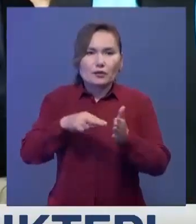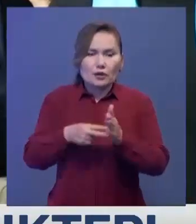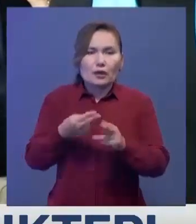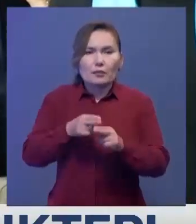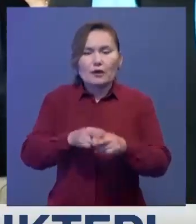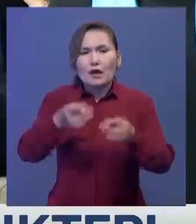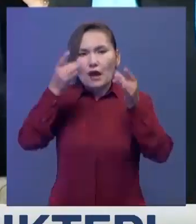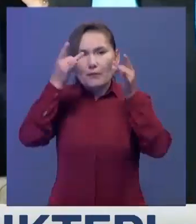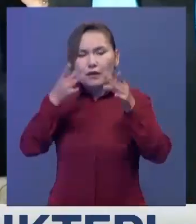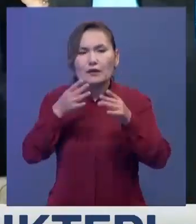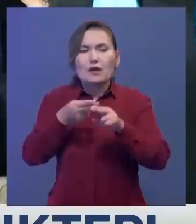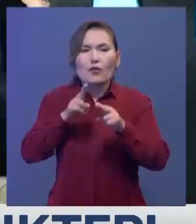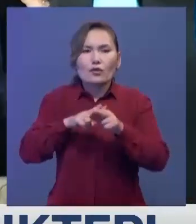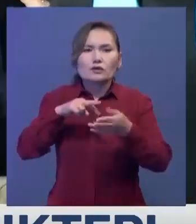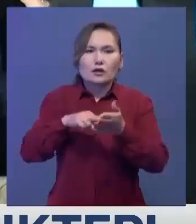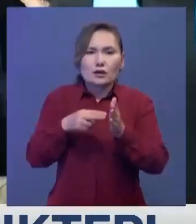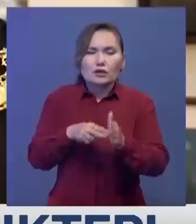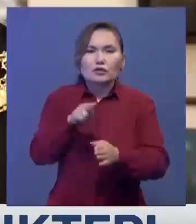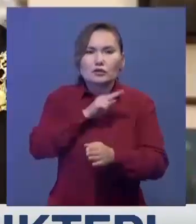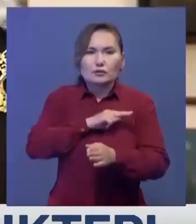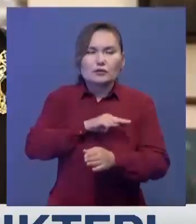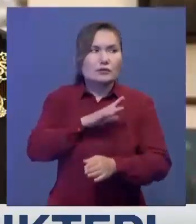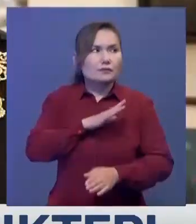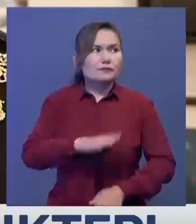мәдени салыларына жауапты комитеттерде жұмыс істеген.